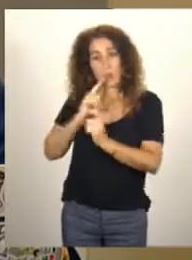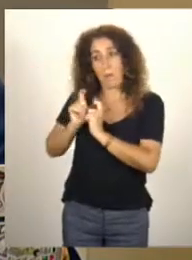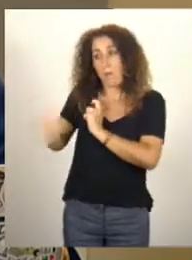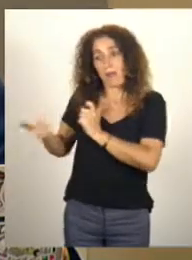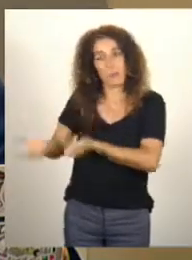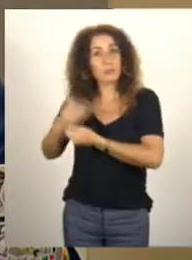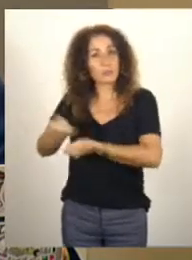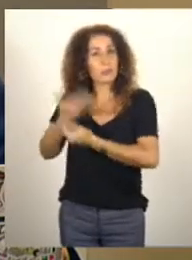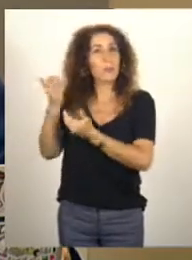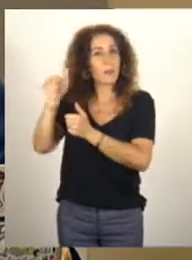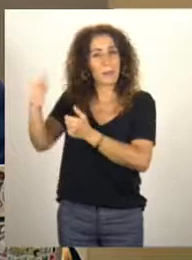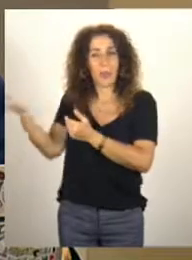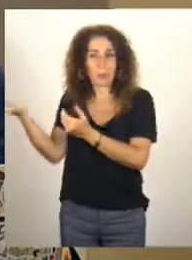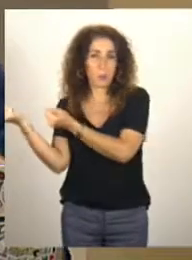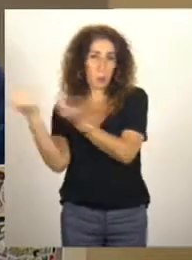plus tard.